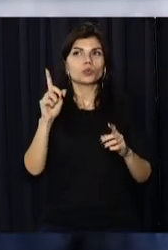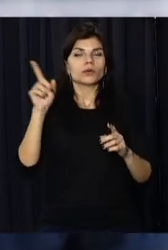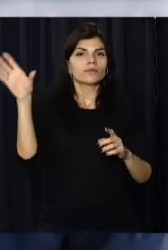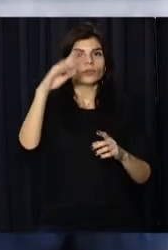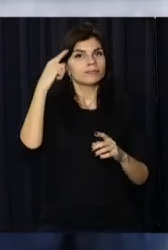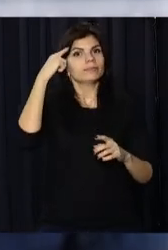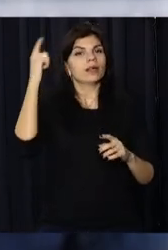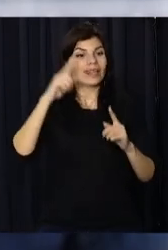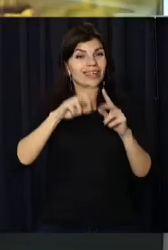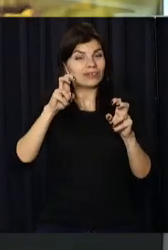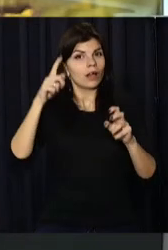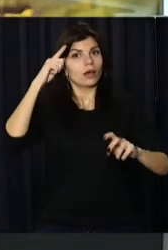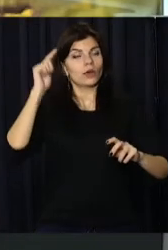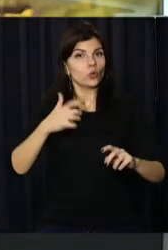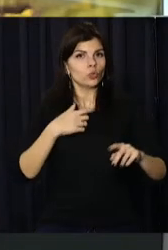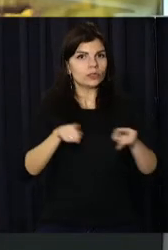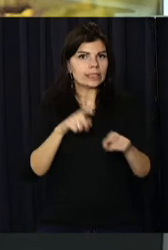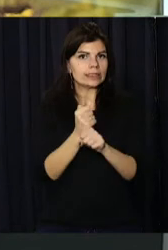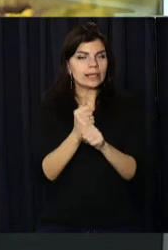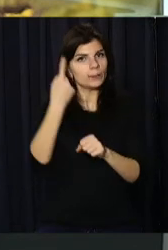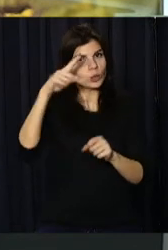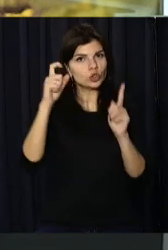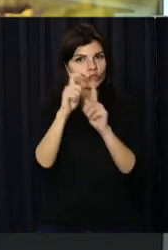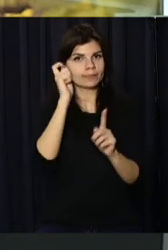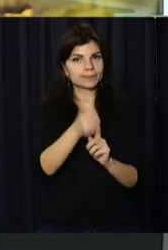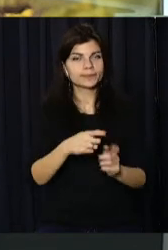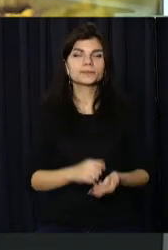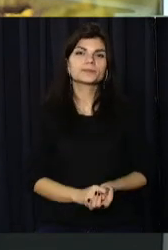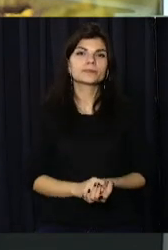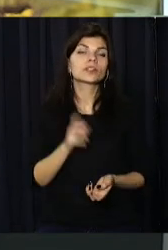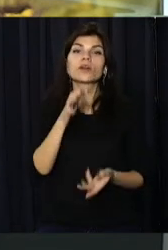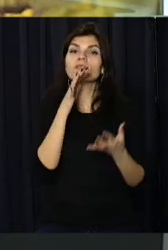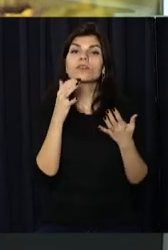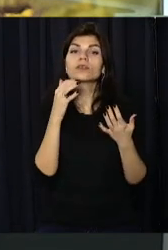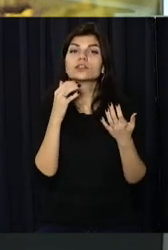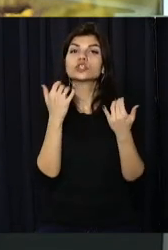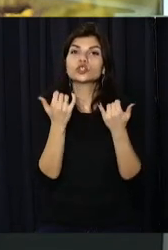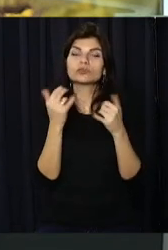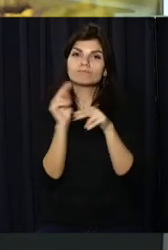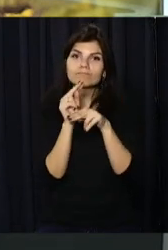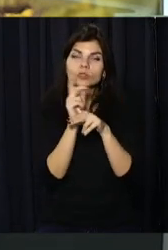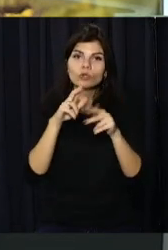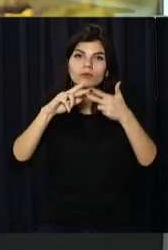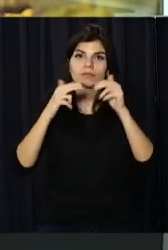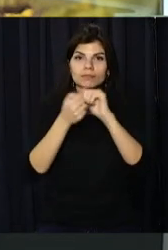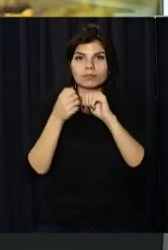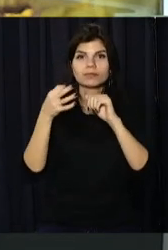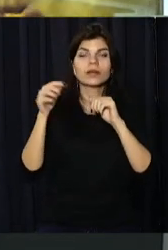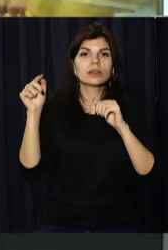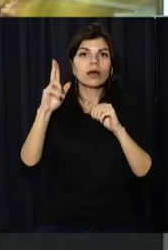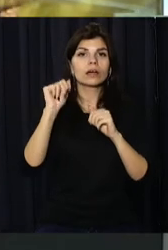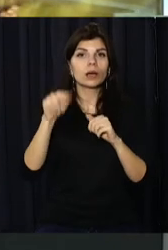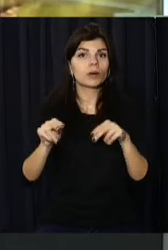стадіон по такому названні. Осучаснюють спортивну інфраструктуру і в селище Дніпровському, що в Кам'янському районі. Там